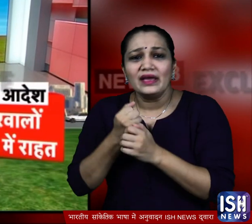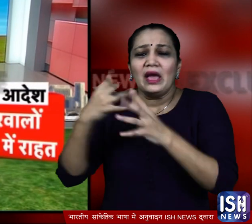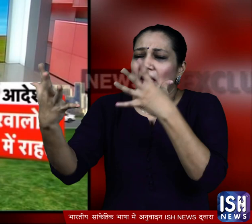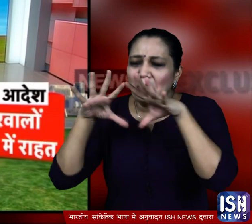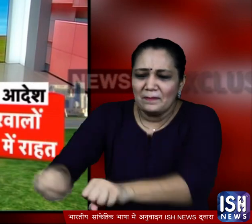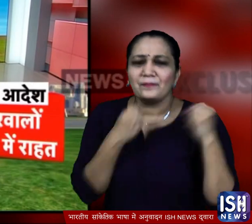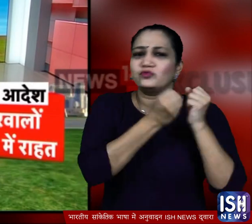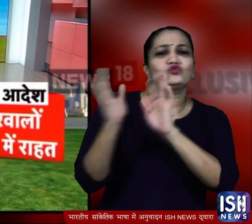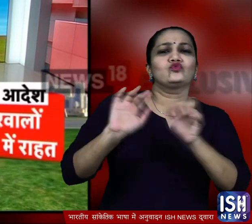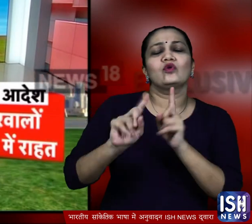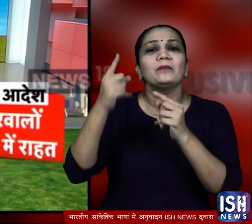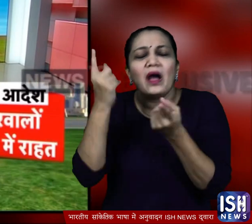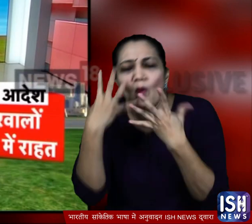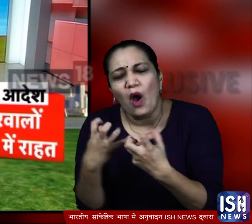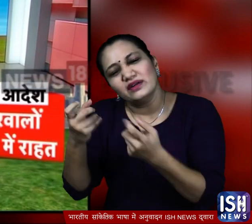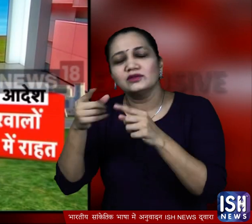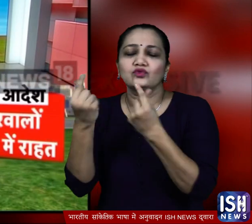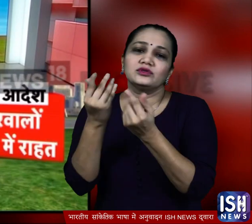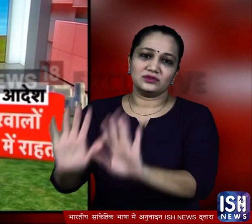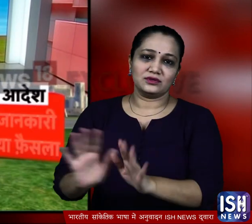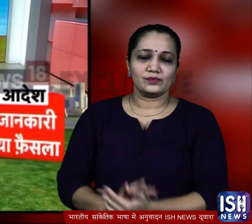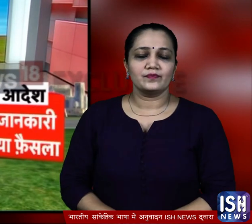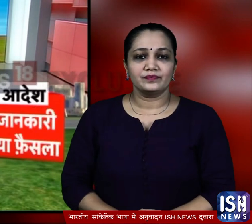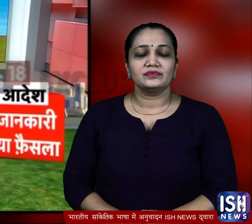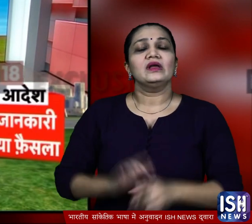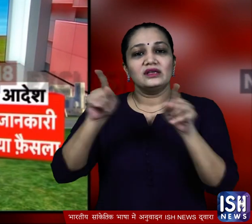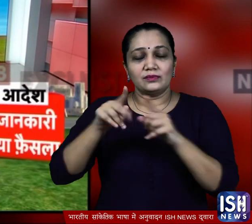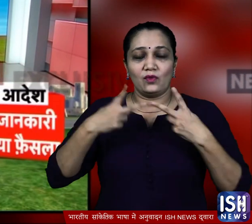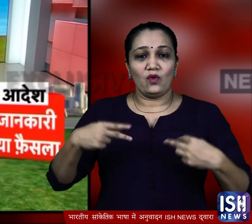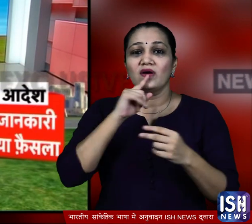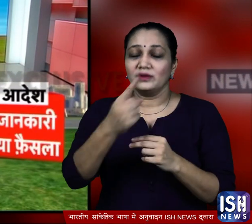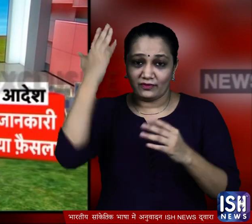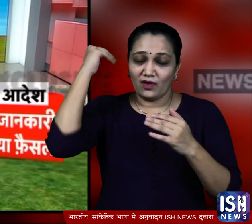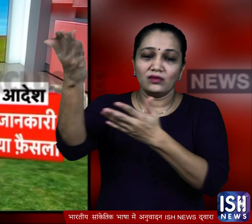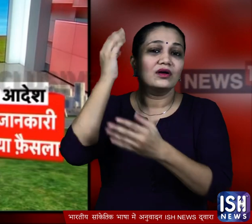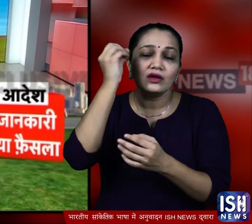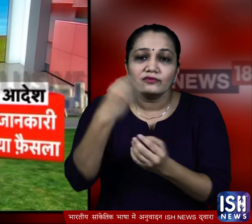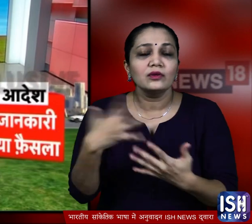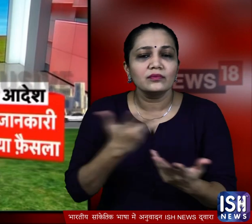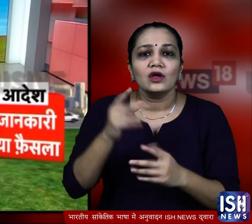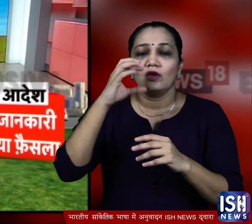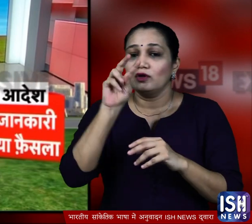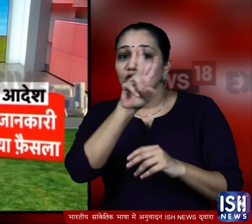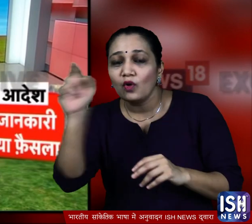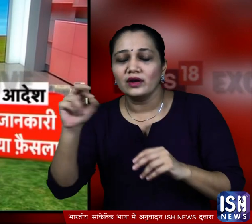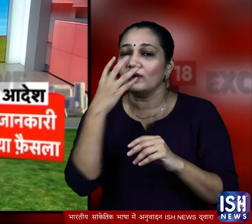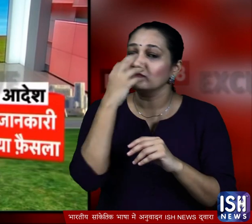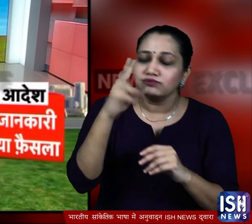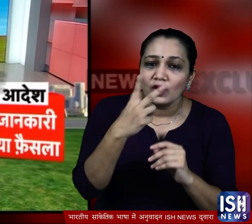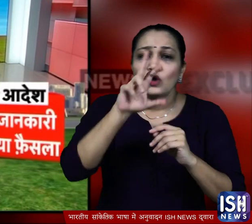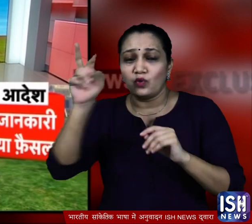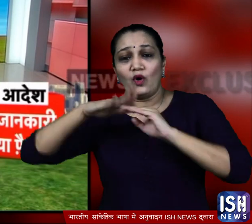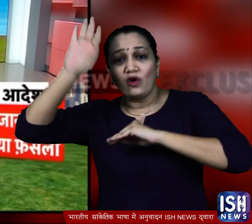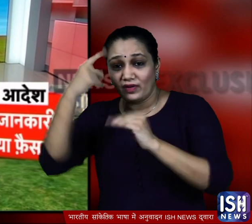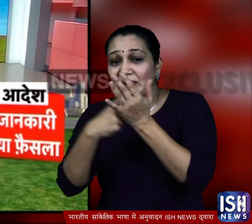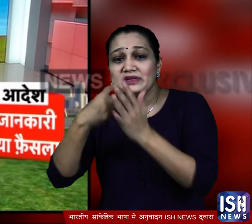वो जब्त ना करें क्योंकि उन्होंने जरूरत की वज़े से लिया हो अधालत को ये जानकारी दी गई थी कि दिल्ली पुलिस ने 200 ऑक्सिजन सिलिंडर और 200